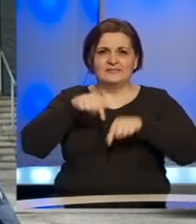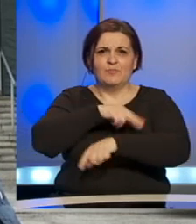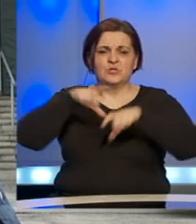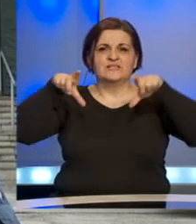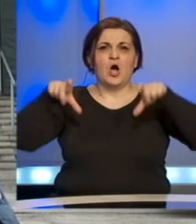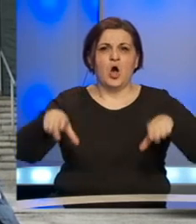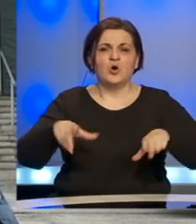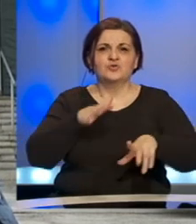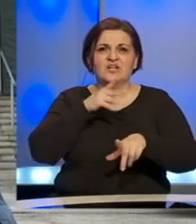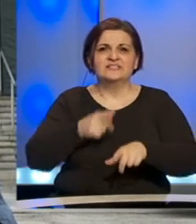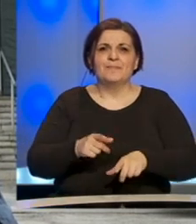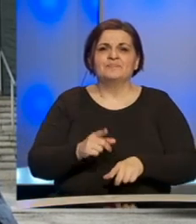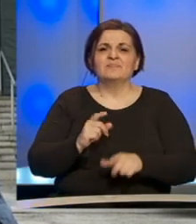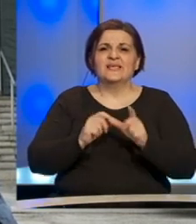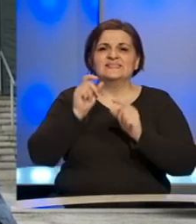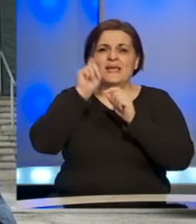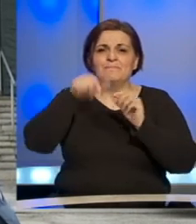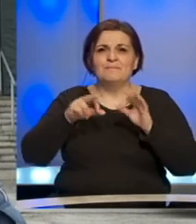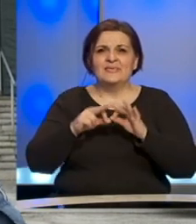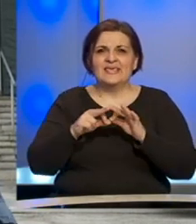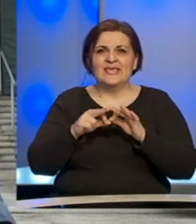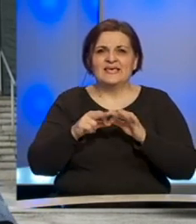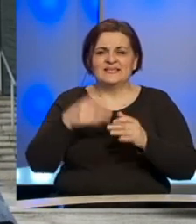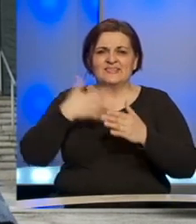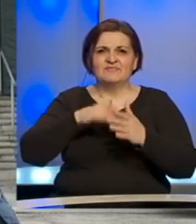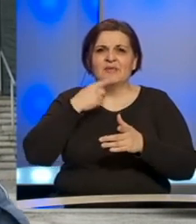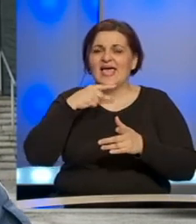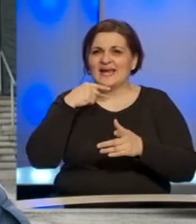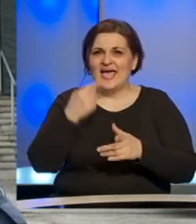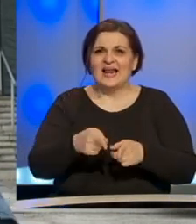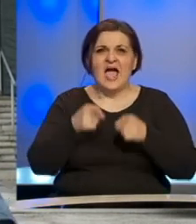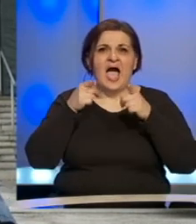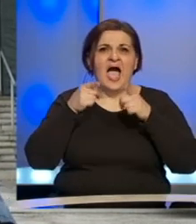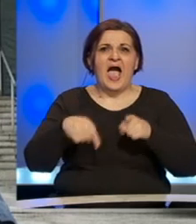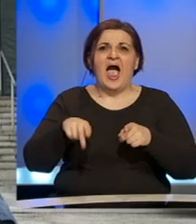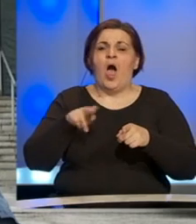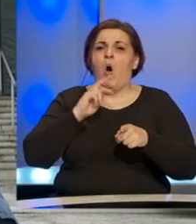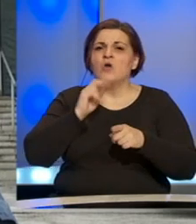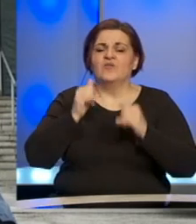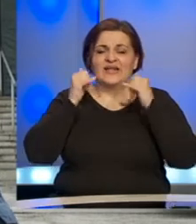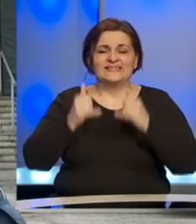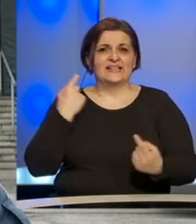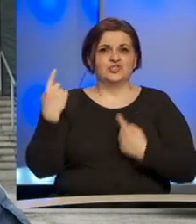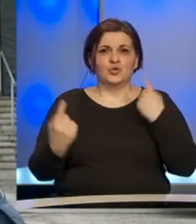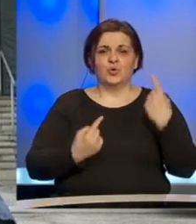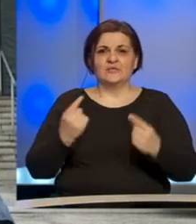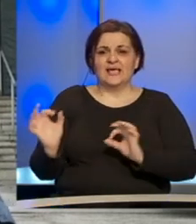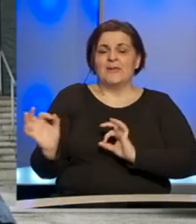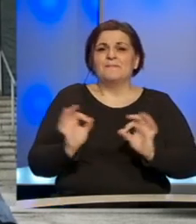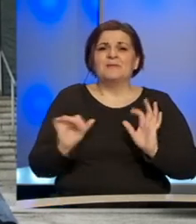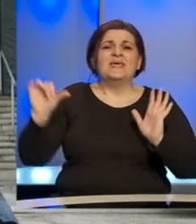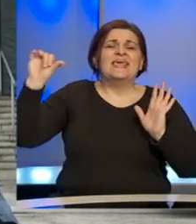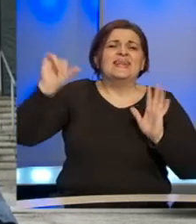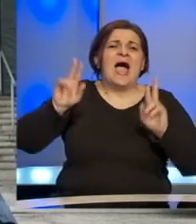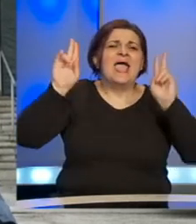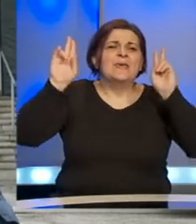univerziteta u Sarajevu, gospođa Sebija Izetbegović za BHT1 istakla je kako je ovo odgovor na trenutnu situaciju priprema za najgoriji